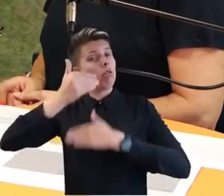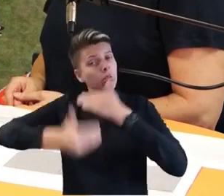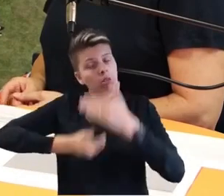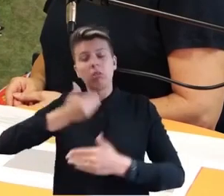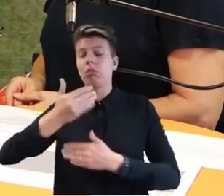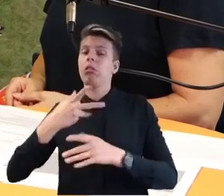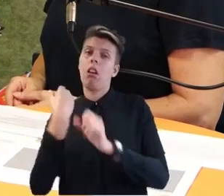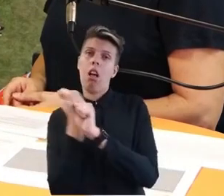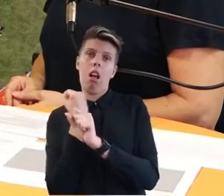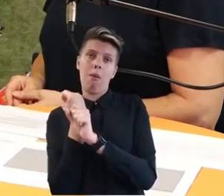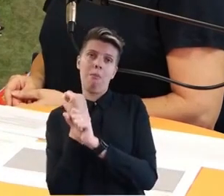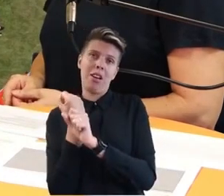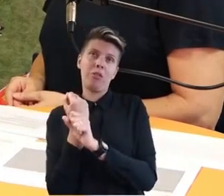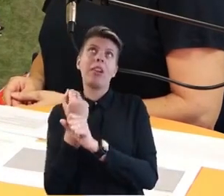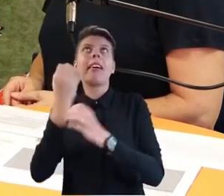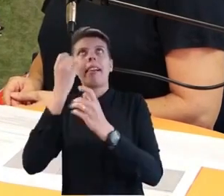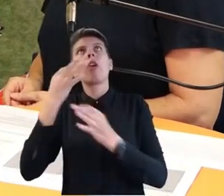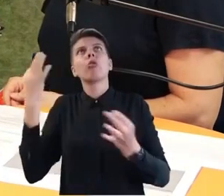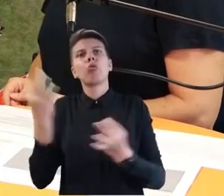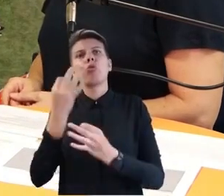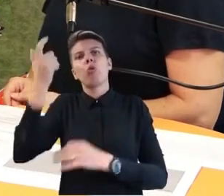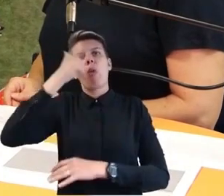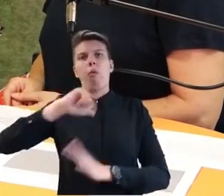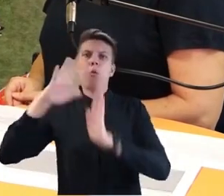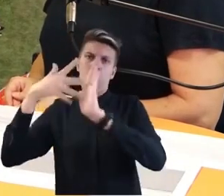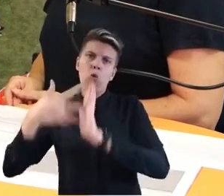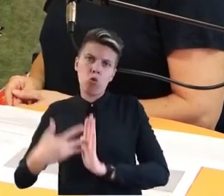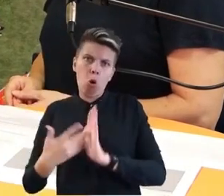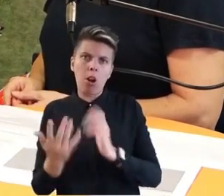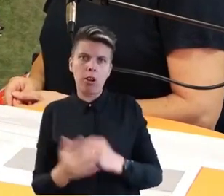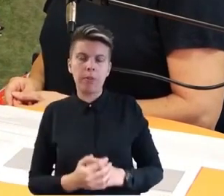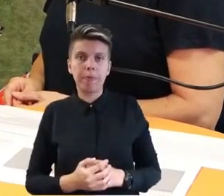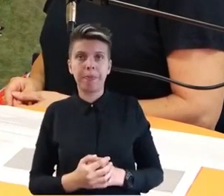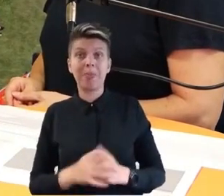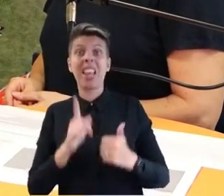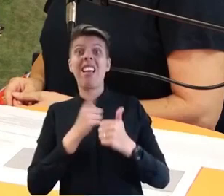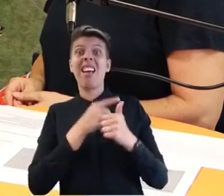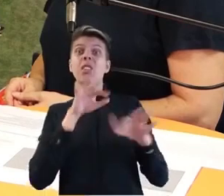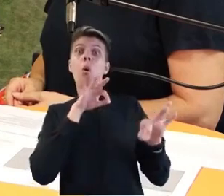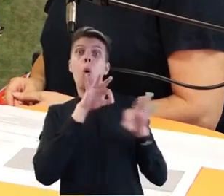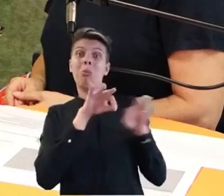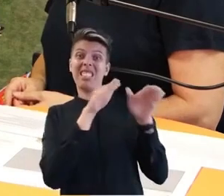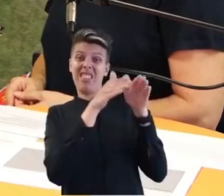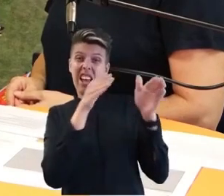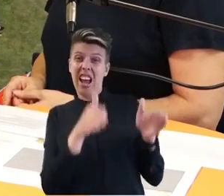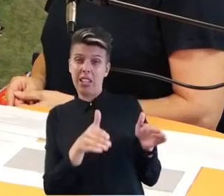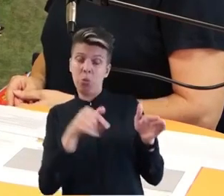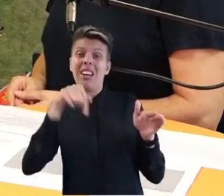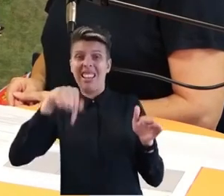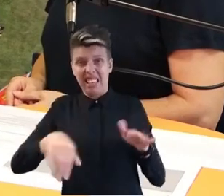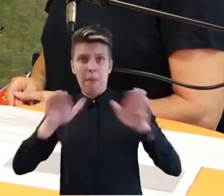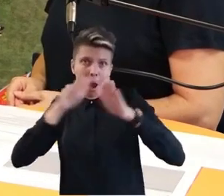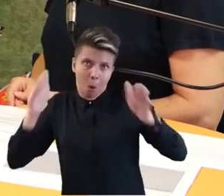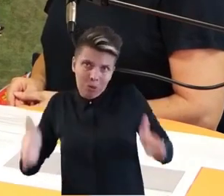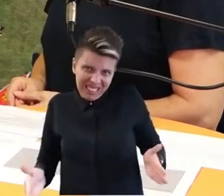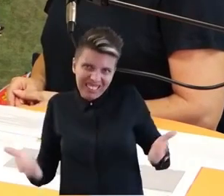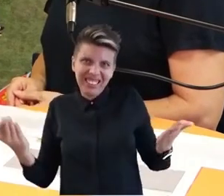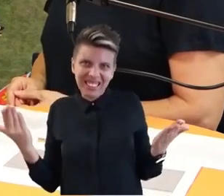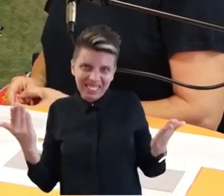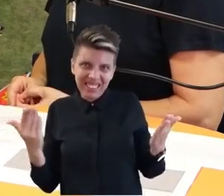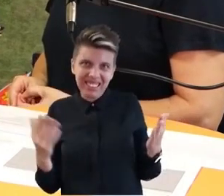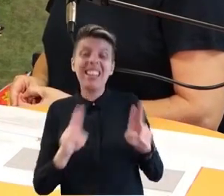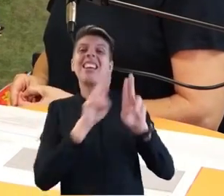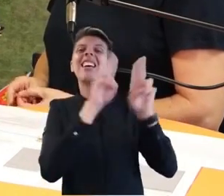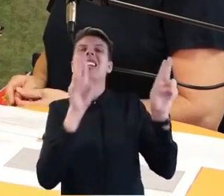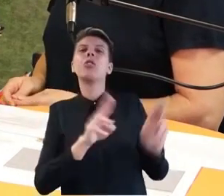passen auf uns auf. Wir haben die erste operative Einrichtung, die sich auch hier bei uns im Hause befindet. Das ist unsere